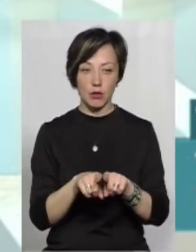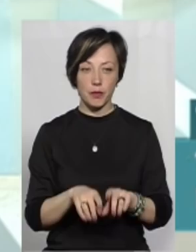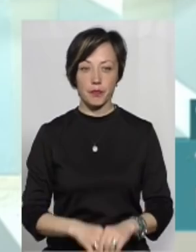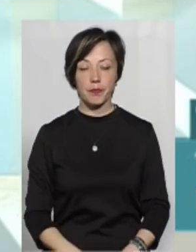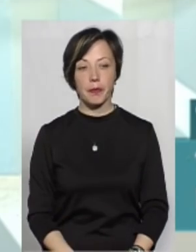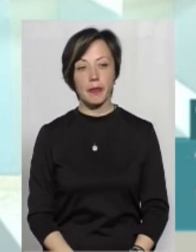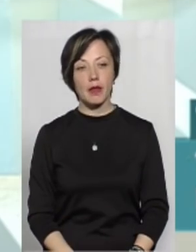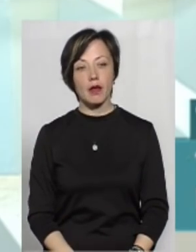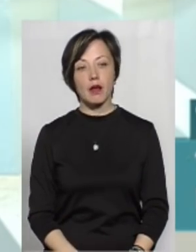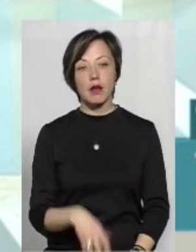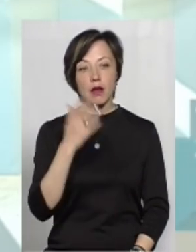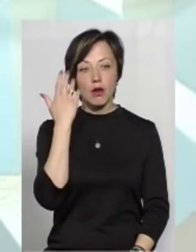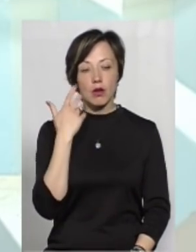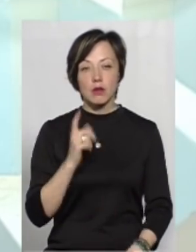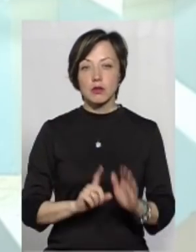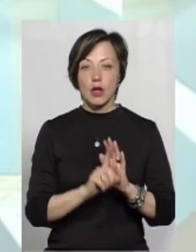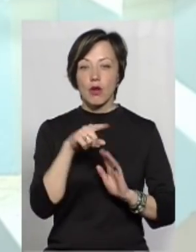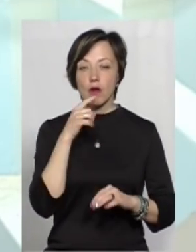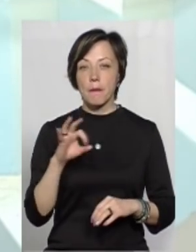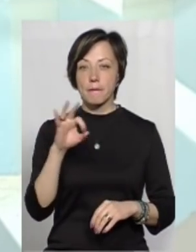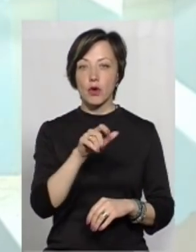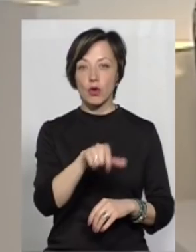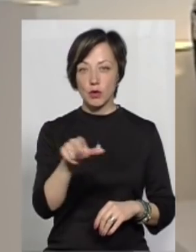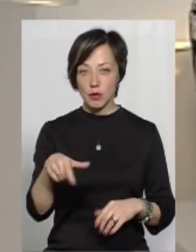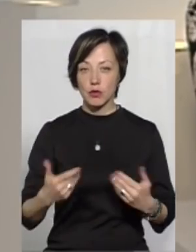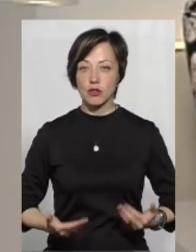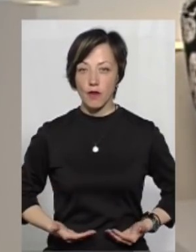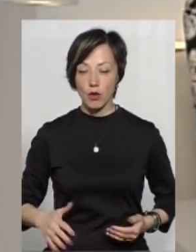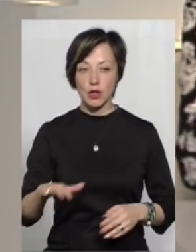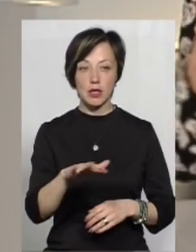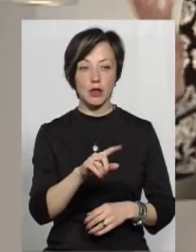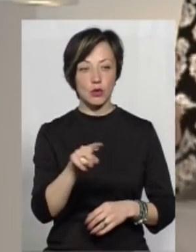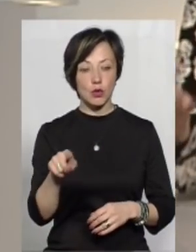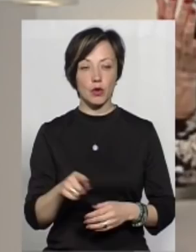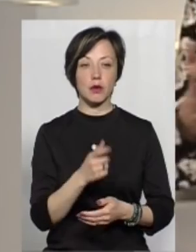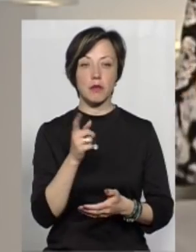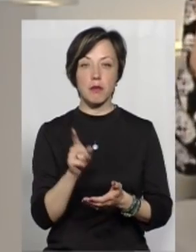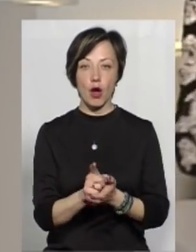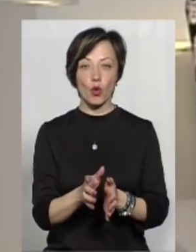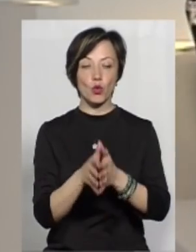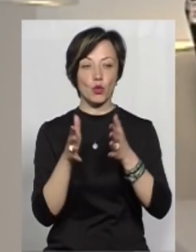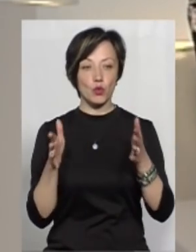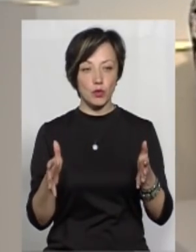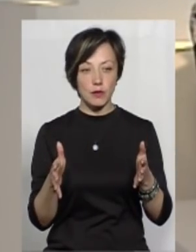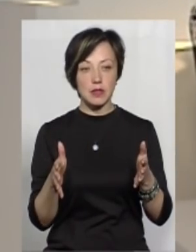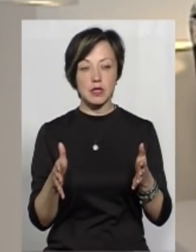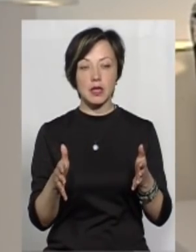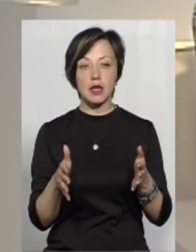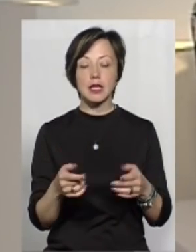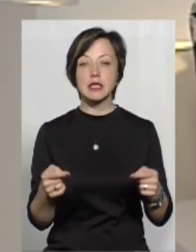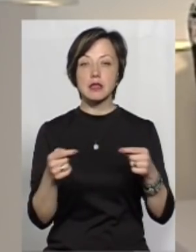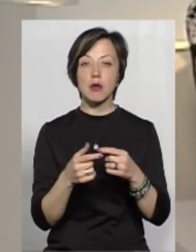А от коли ми вже заговорили саме про людей, саме вони проживають на територіях, які мають укрупнюватись, збільшуватись. От